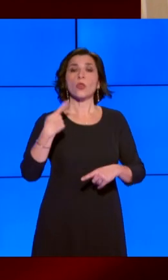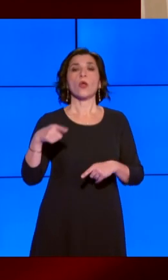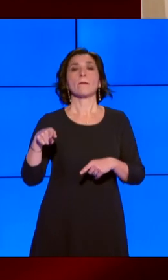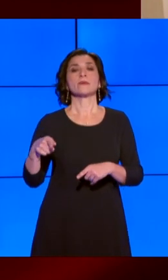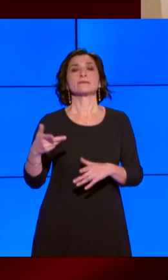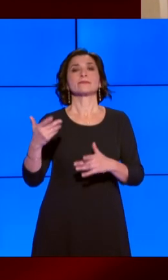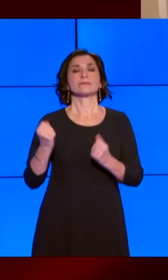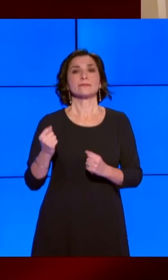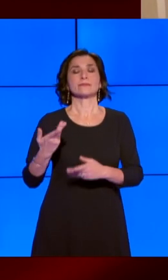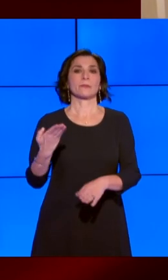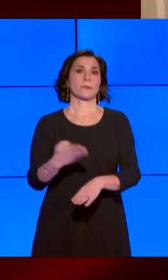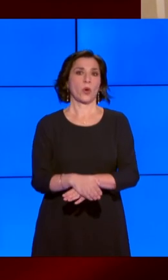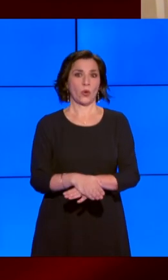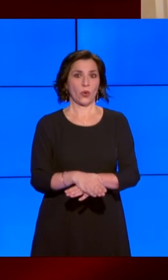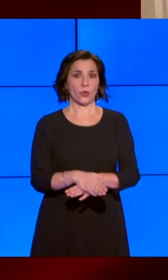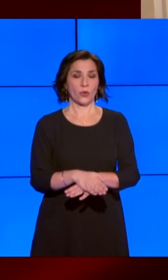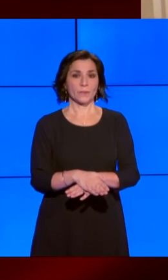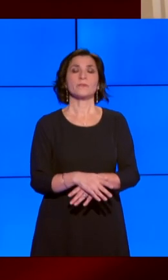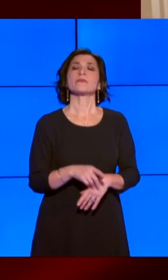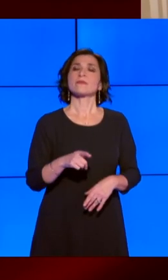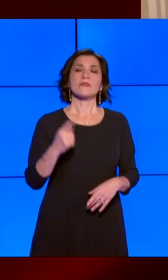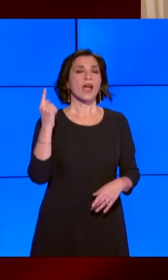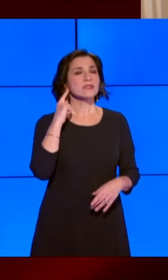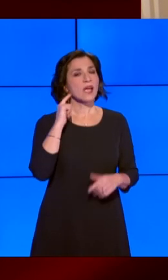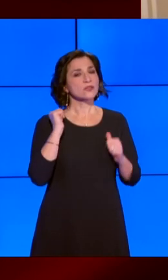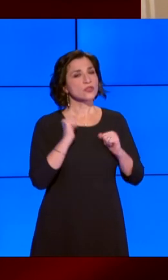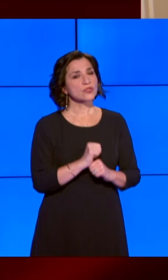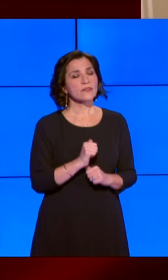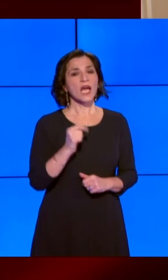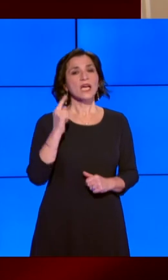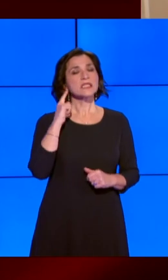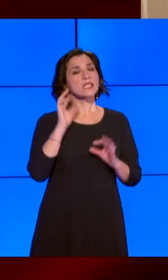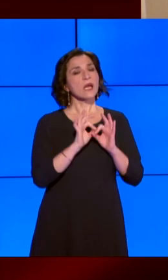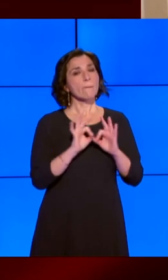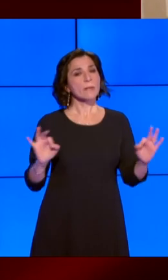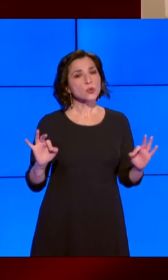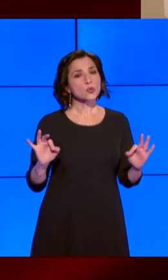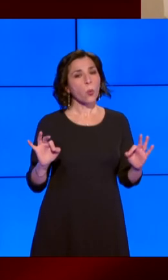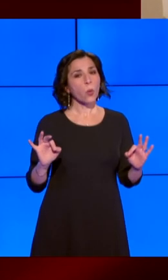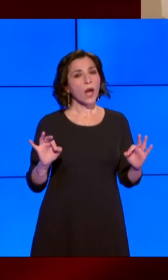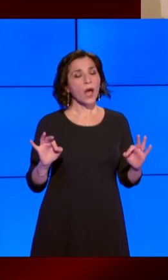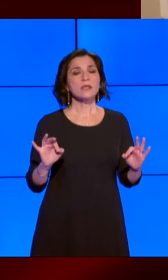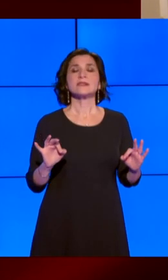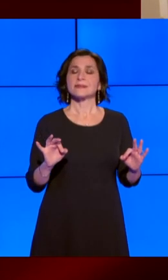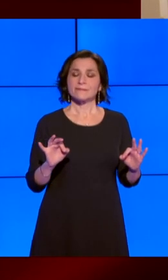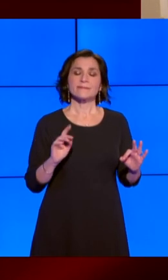Senso civico e senso della misura devono appartenere anche a chi frequenta il mondo dei social